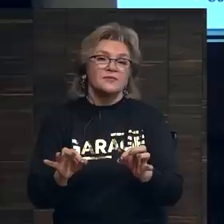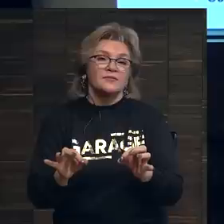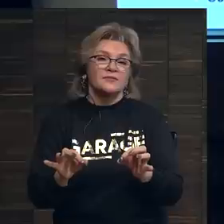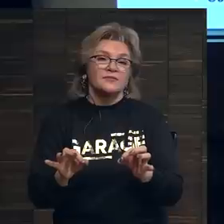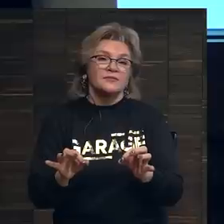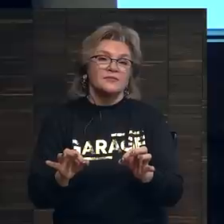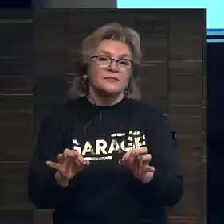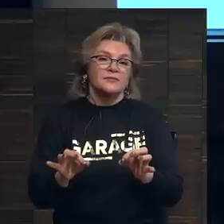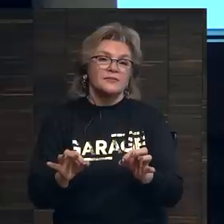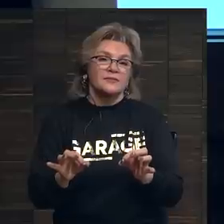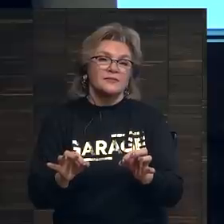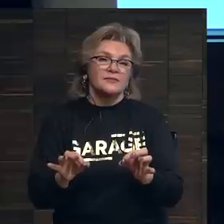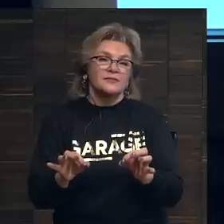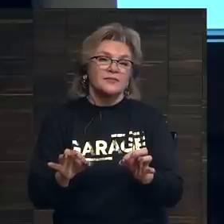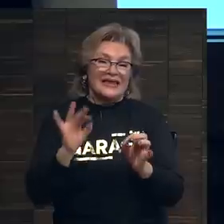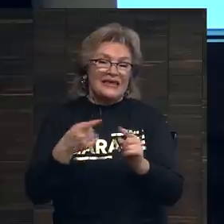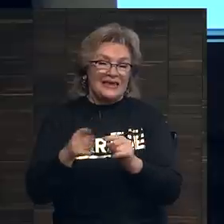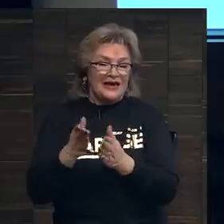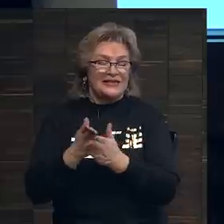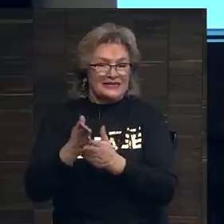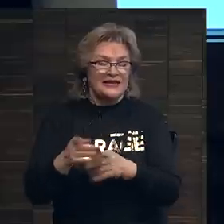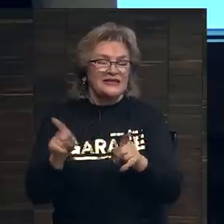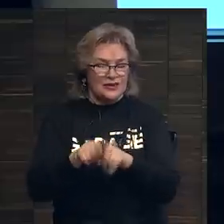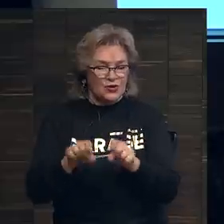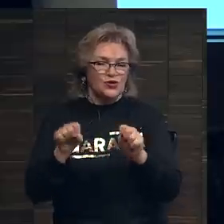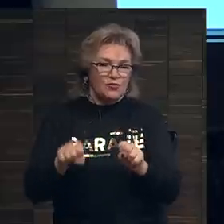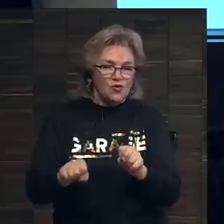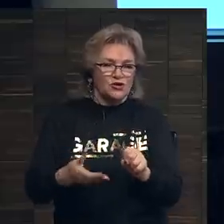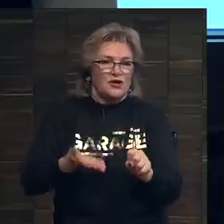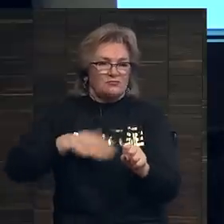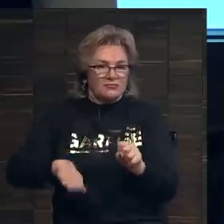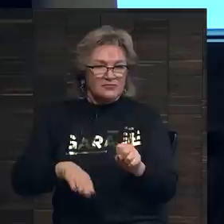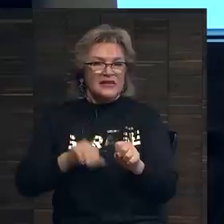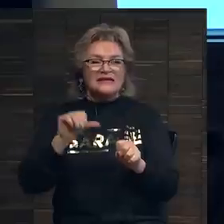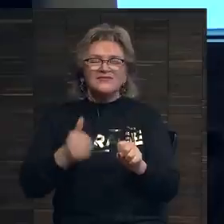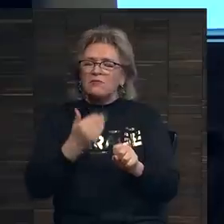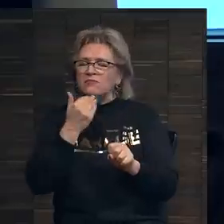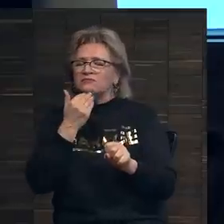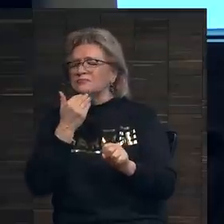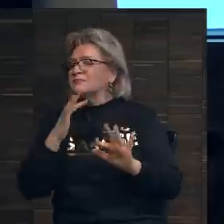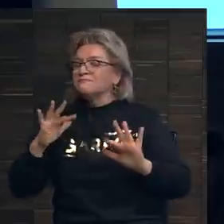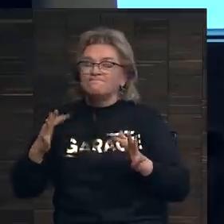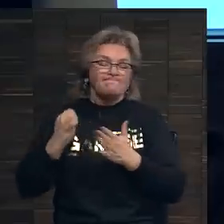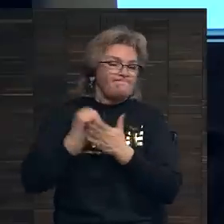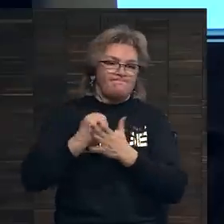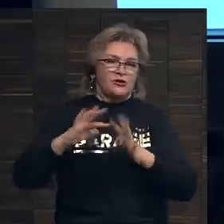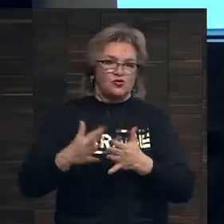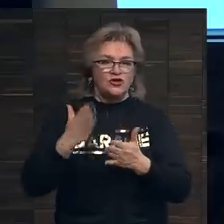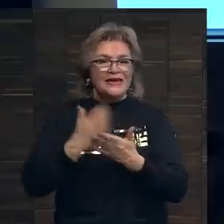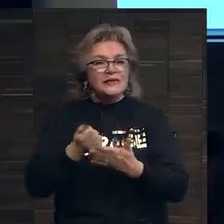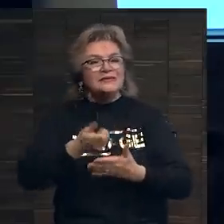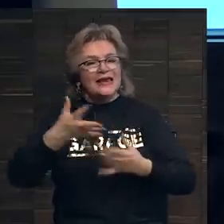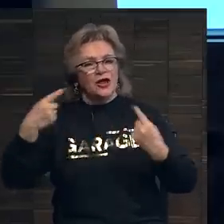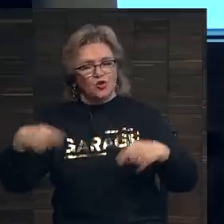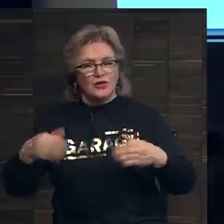и к этой стратегии тоже можно прибегнуть в самом крайнем случае. Есть ряд